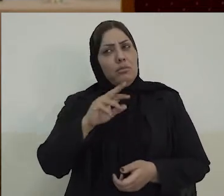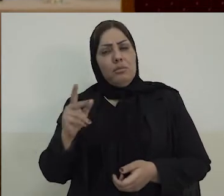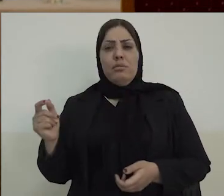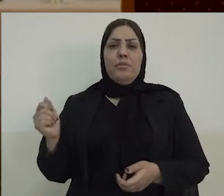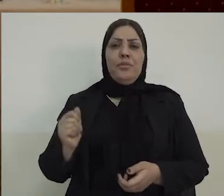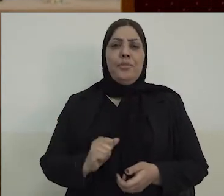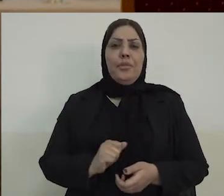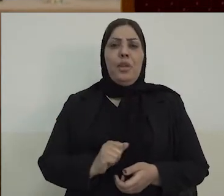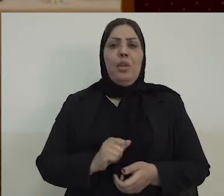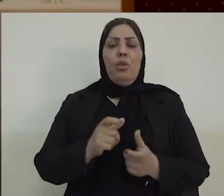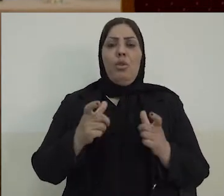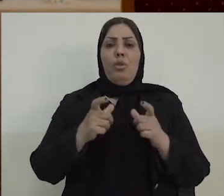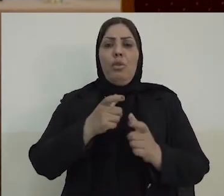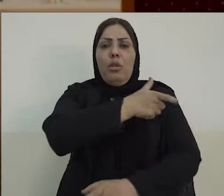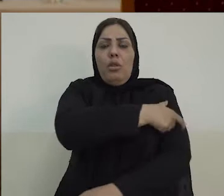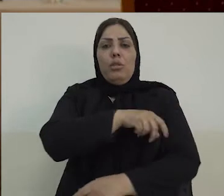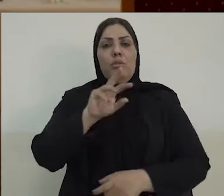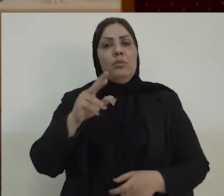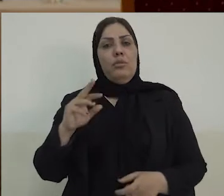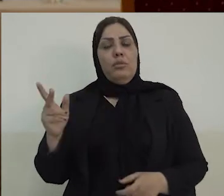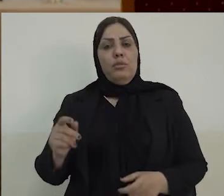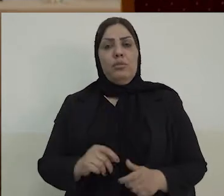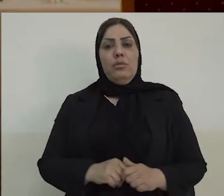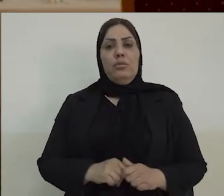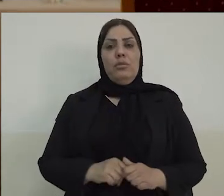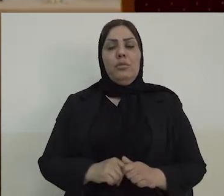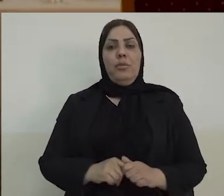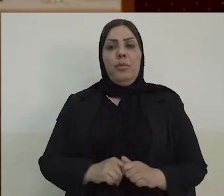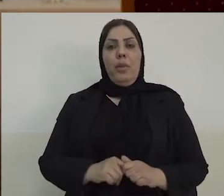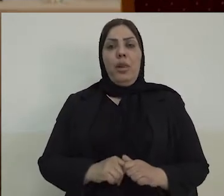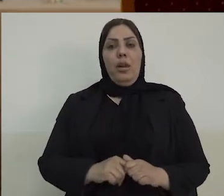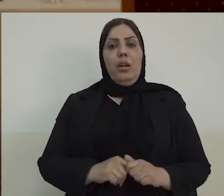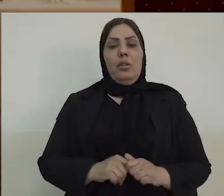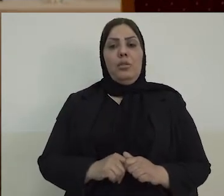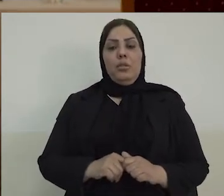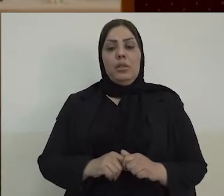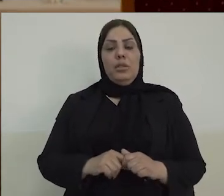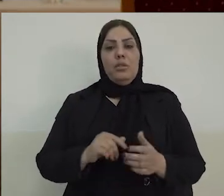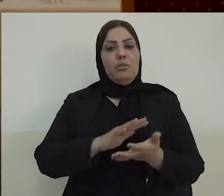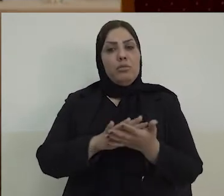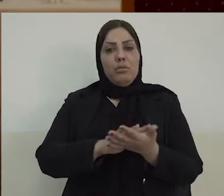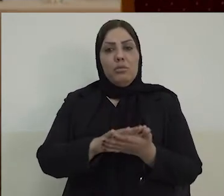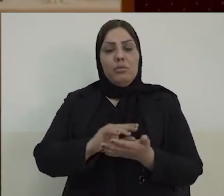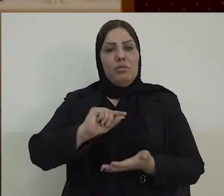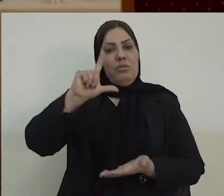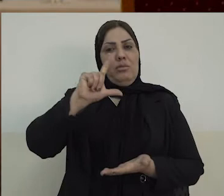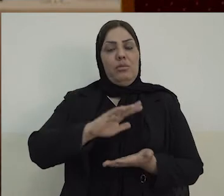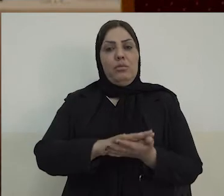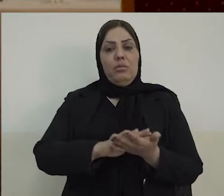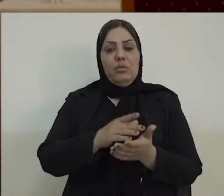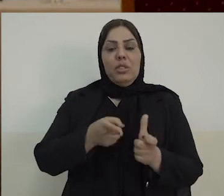روجانش من دا وكو راوكاني كمندامان وكو تاچي كمندام كومالي بربستان